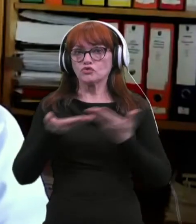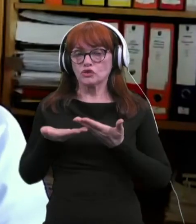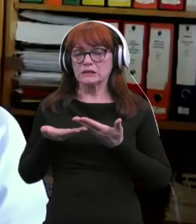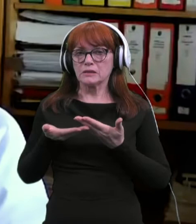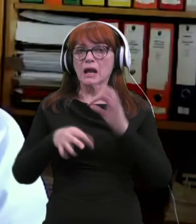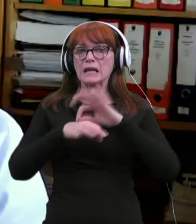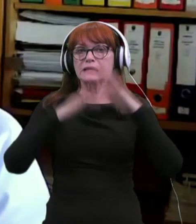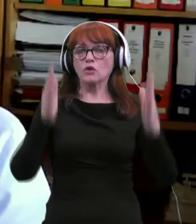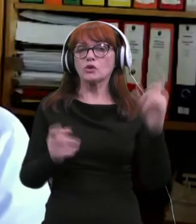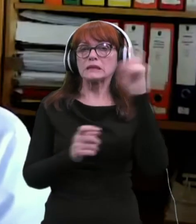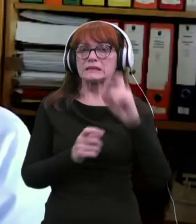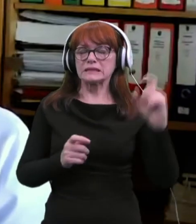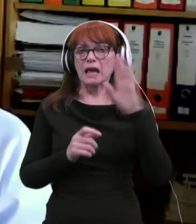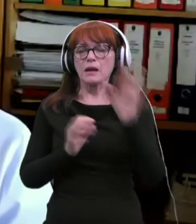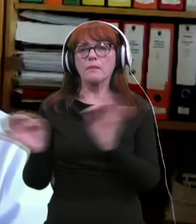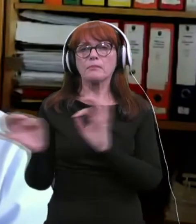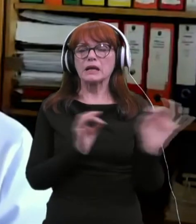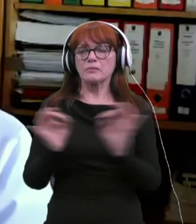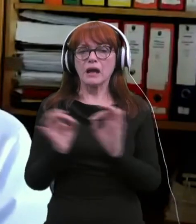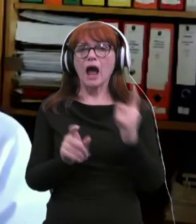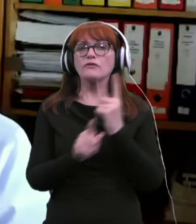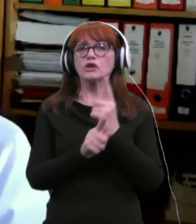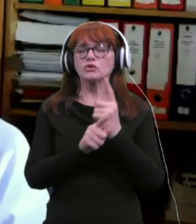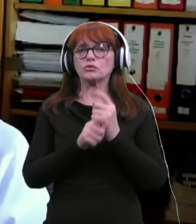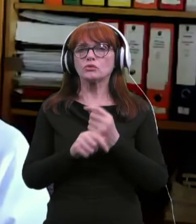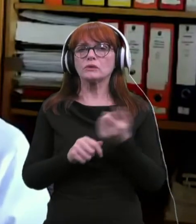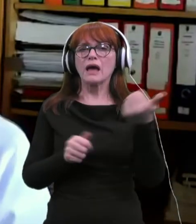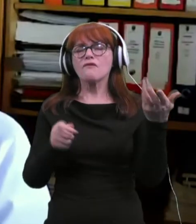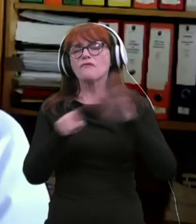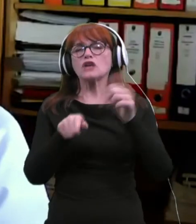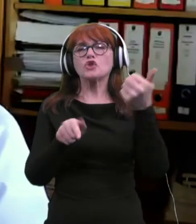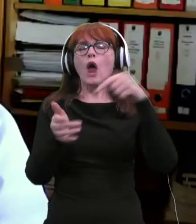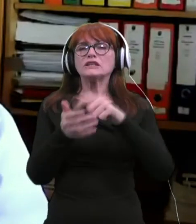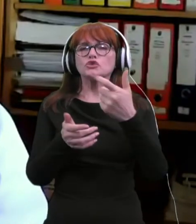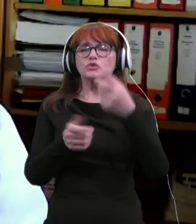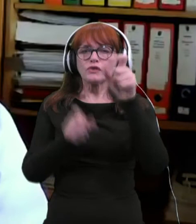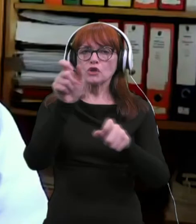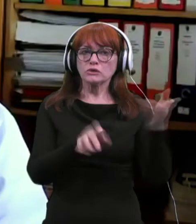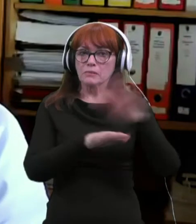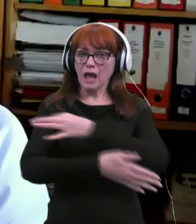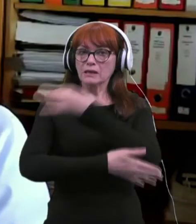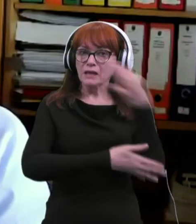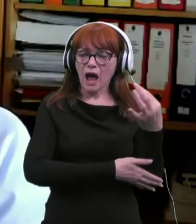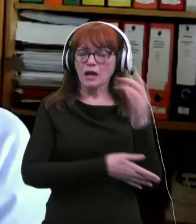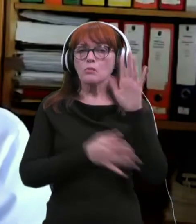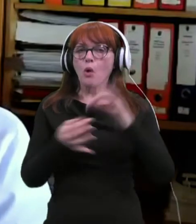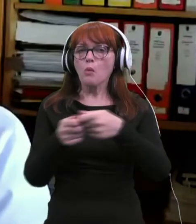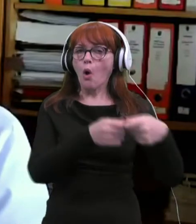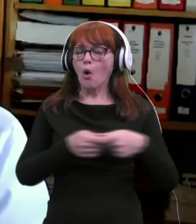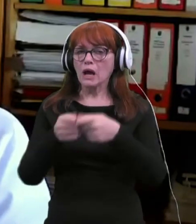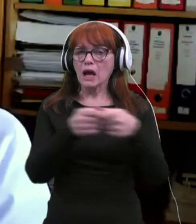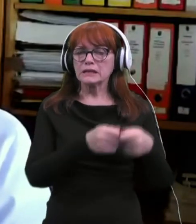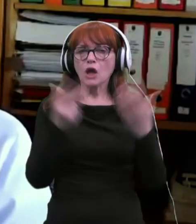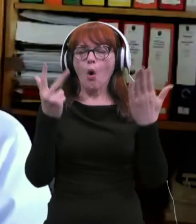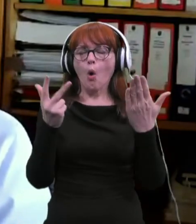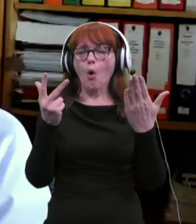zdravstvenemu domu celje pripravljeni cepiti tudi več kot 1200 oset dnevno. Tako bomo organizirali kar